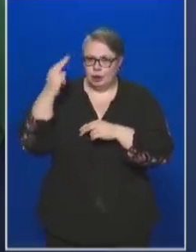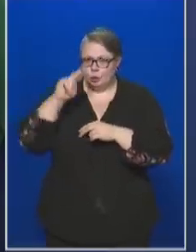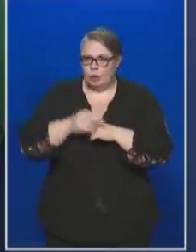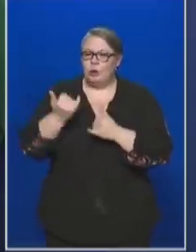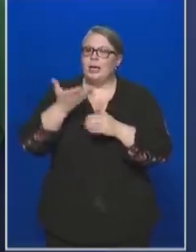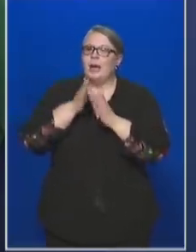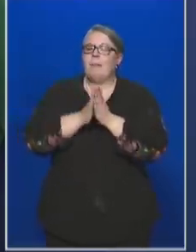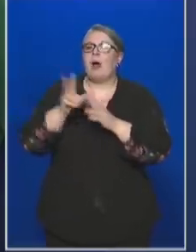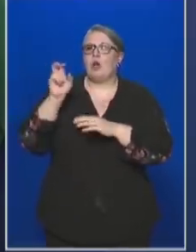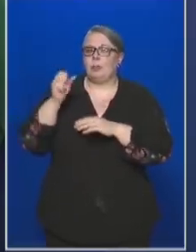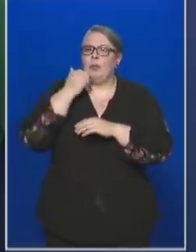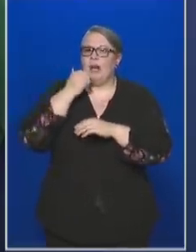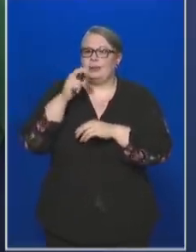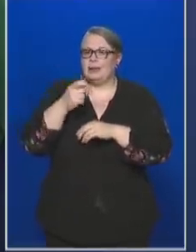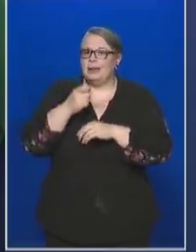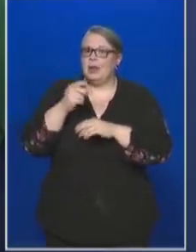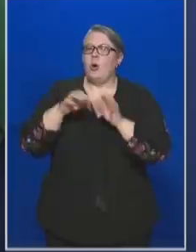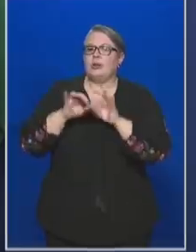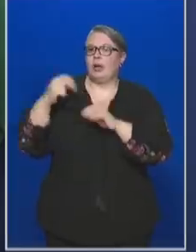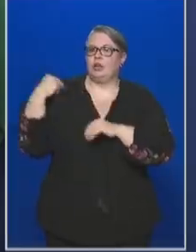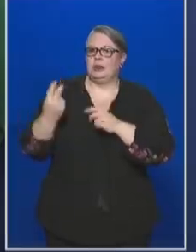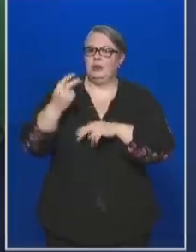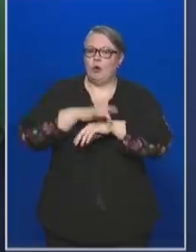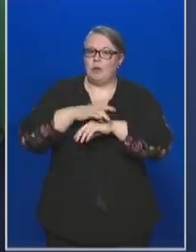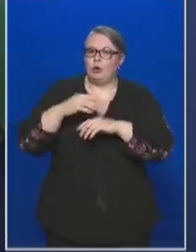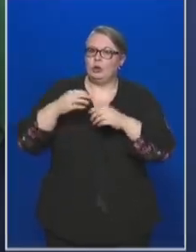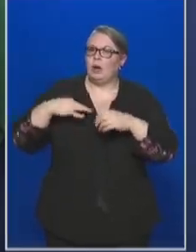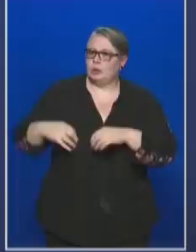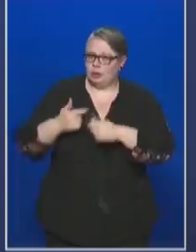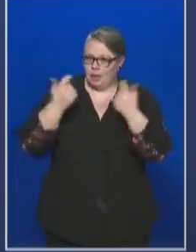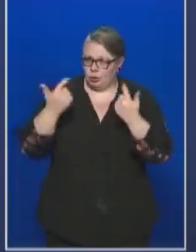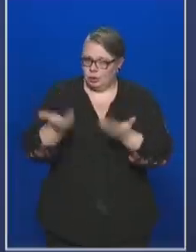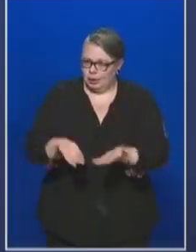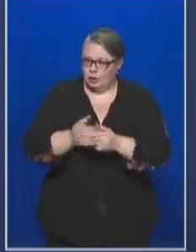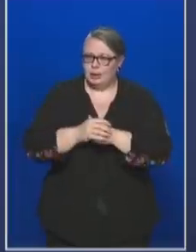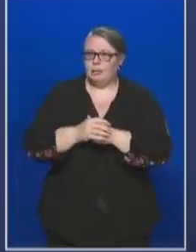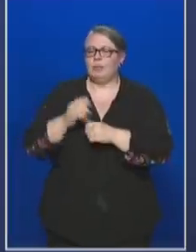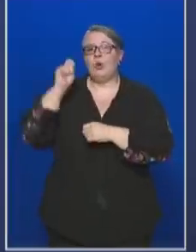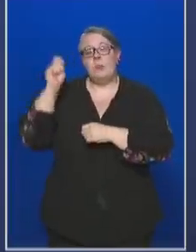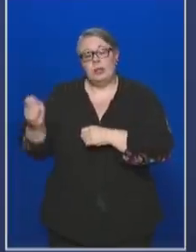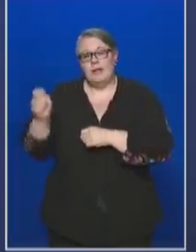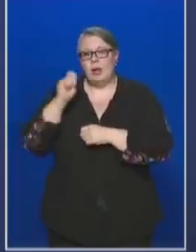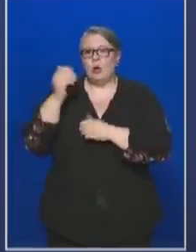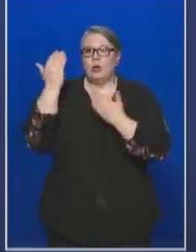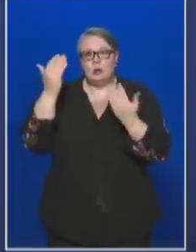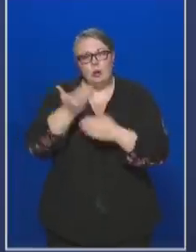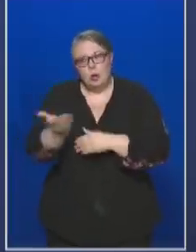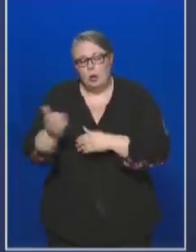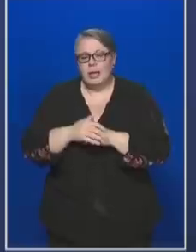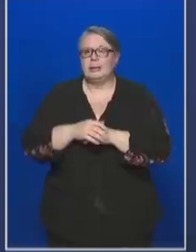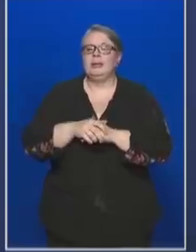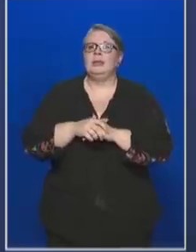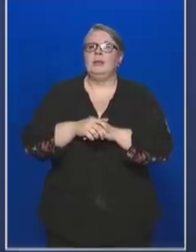hallgassák meg dr. Müller Cecília, Országos Tisztifőorvosasszony tájékoztatását. Jó napot kívánok, köszöntöm Önöket.